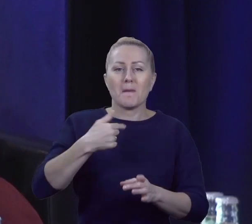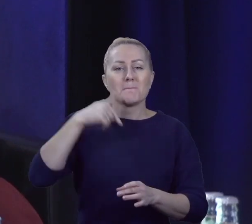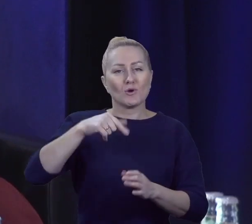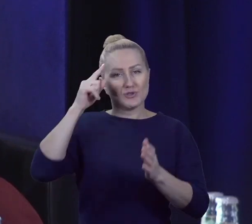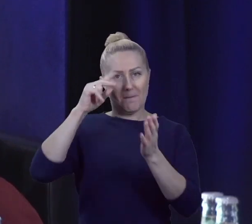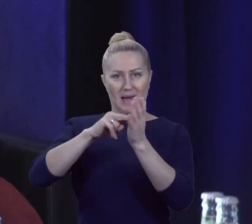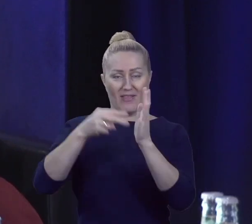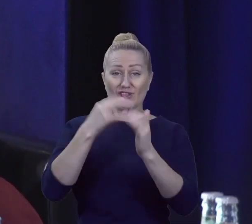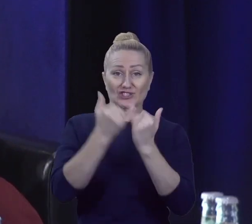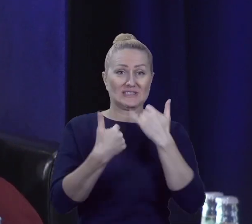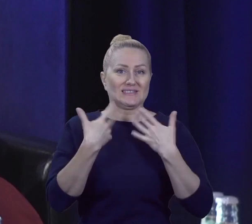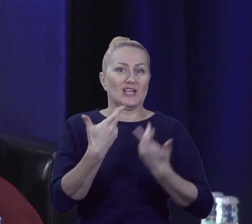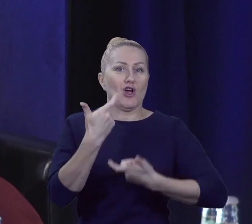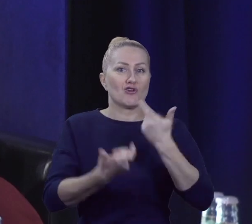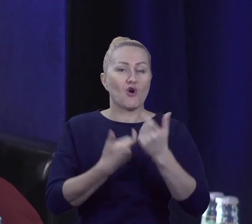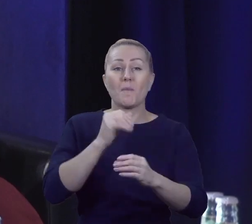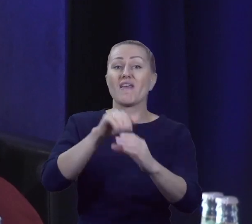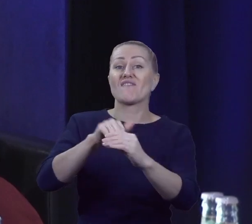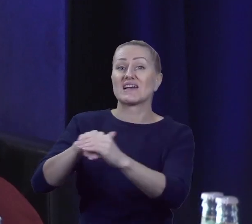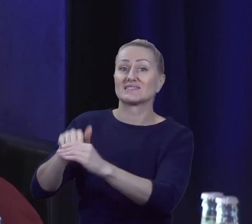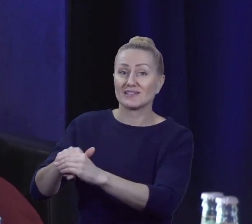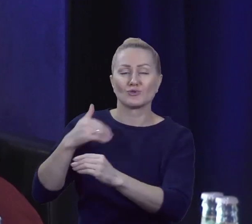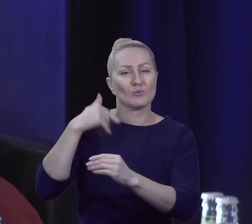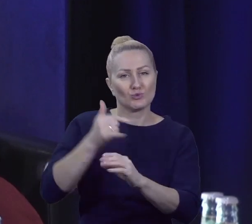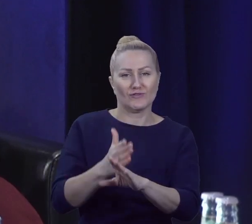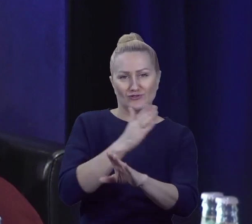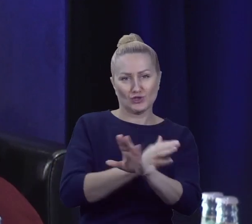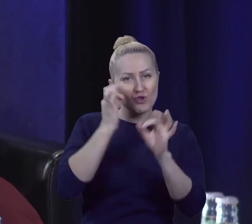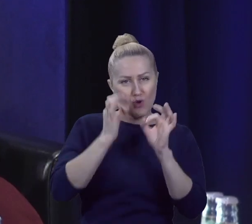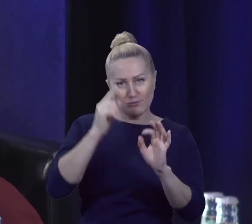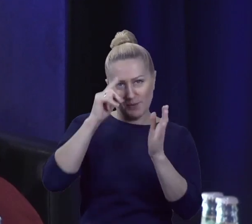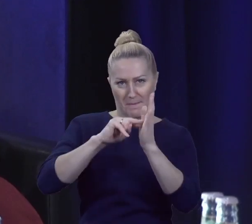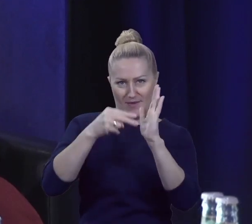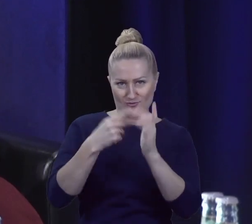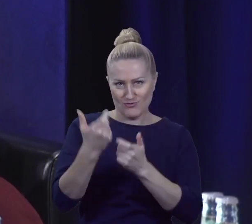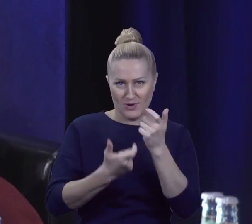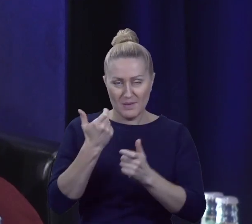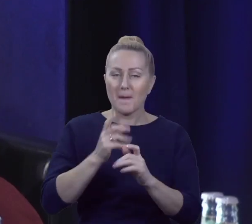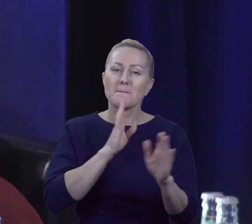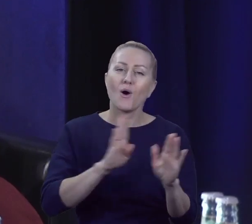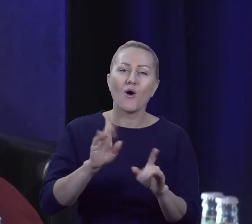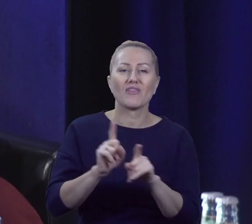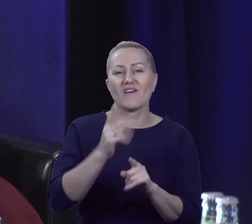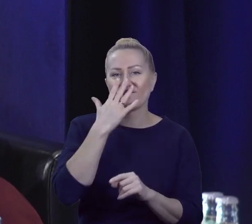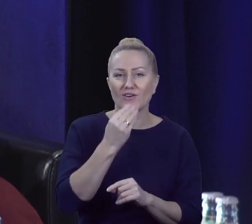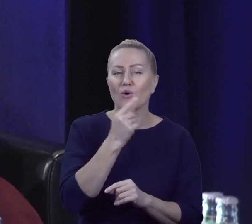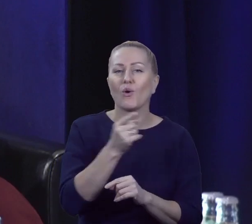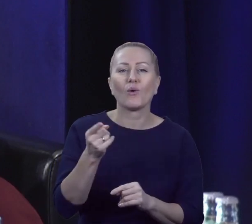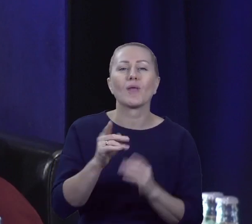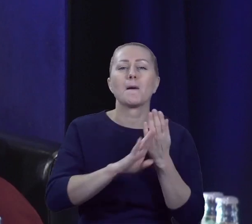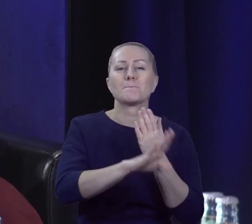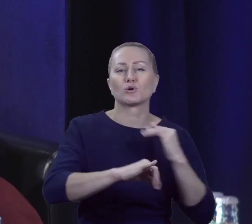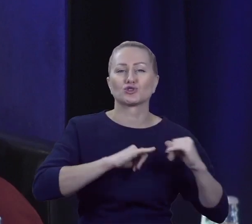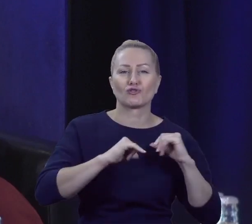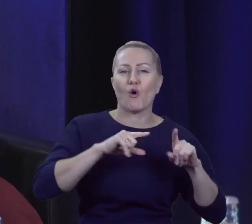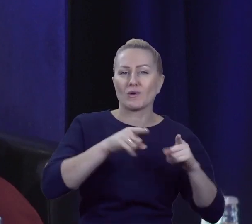dobrą inwestycję, ona musi być dobrze zaplanowana. I podobnie jest ze współpracą z NGO-sem, tak, czy